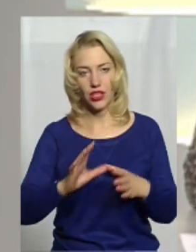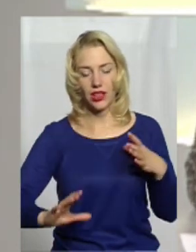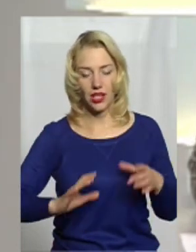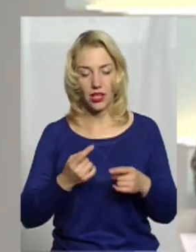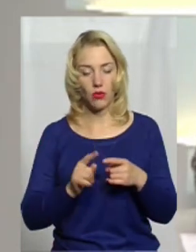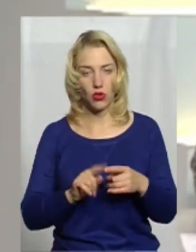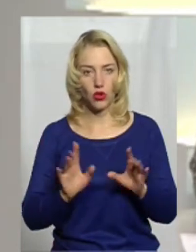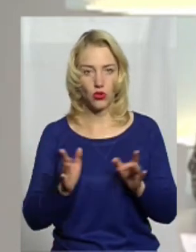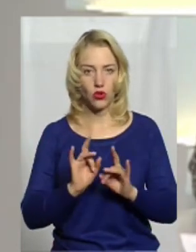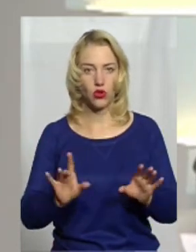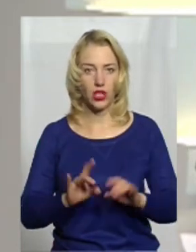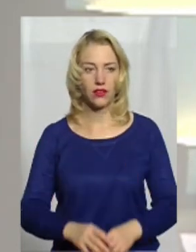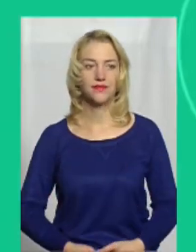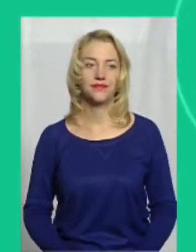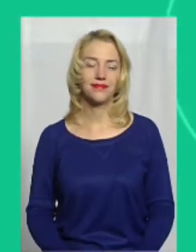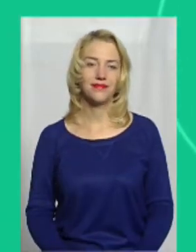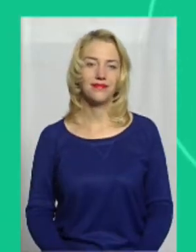колеги Тетяни Ворожцової.